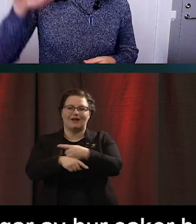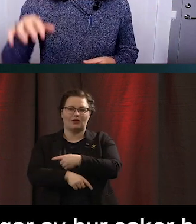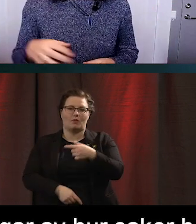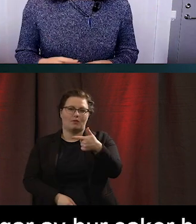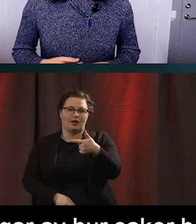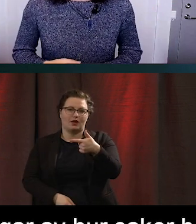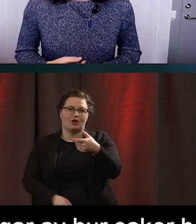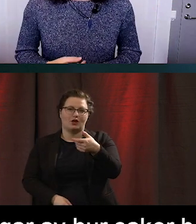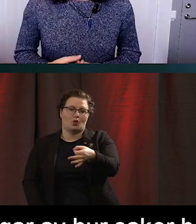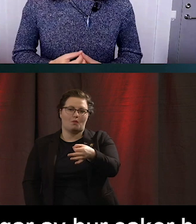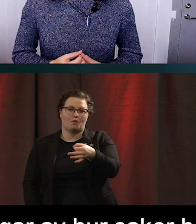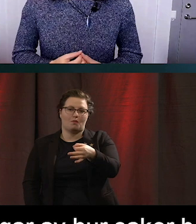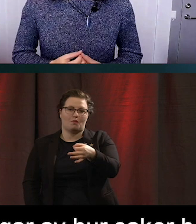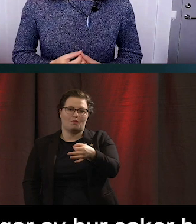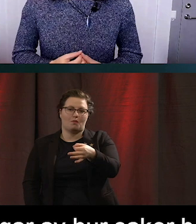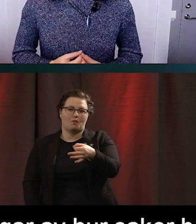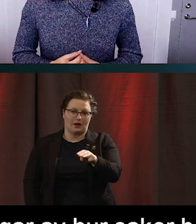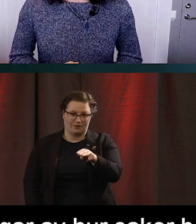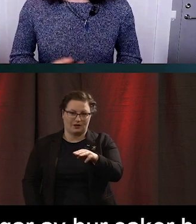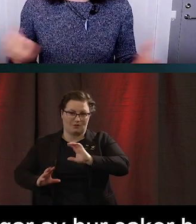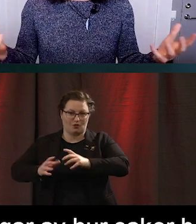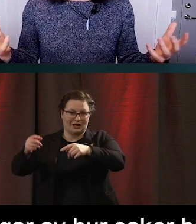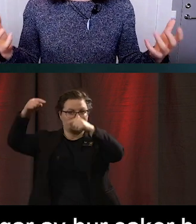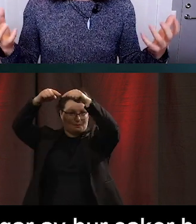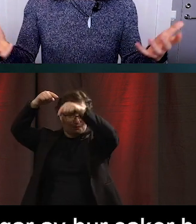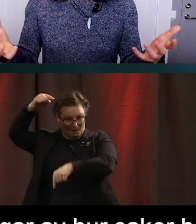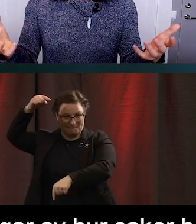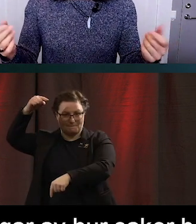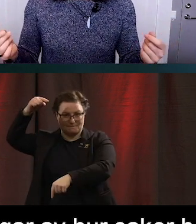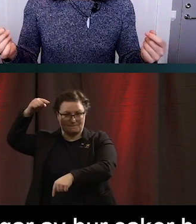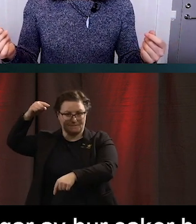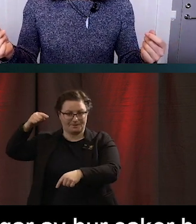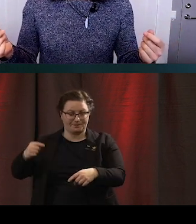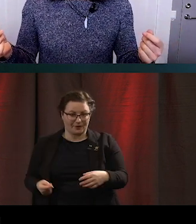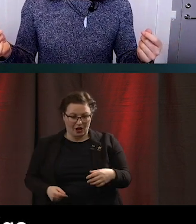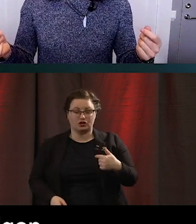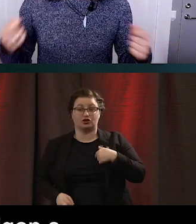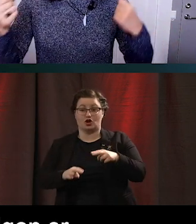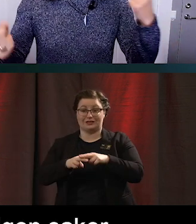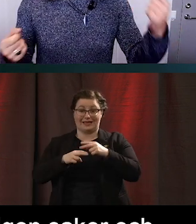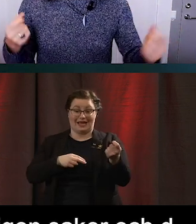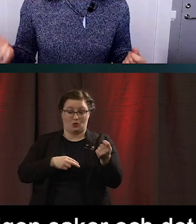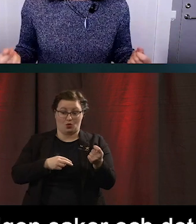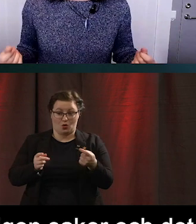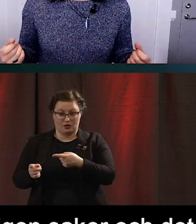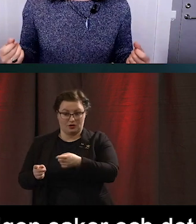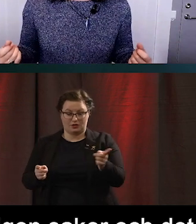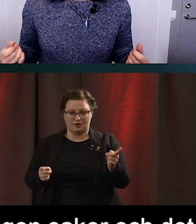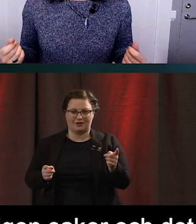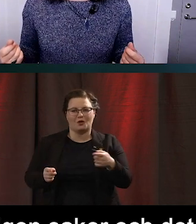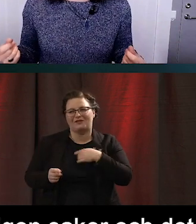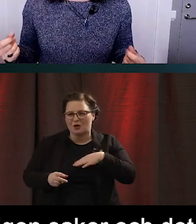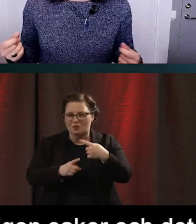top-down-process av att bearbeta intryck. ren saker och det har ju en sorts